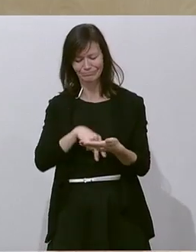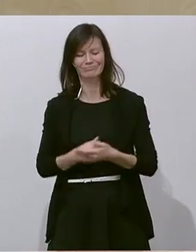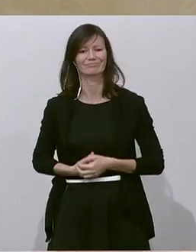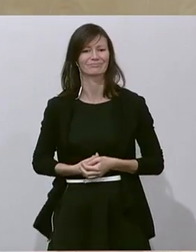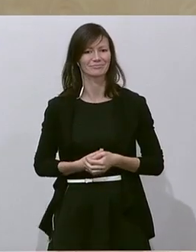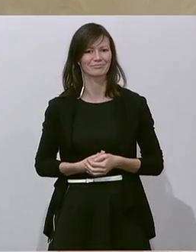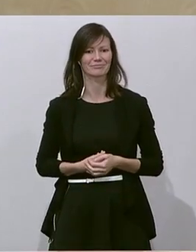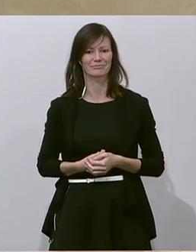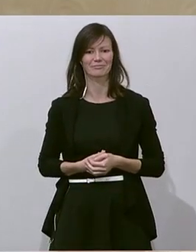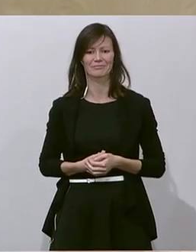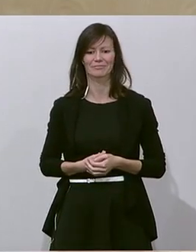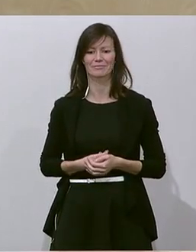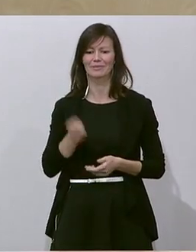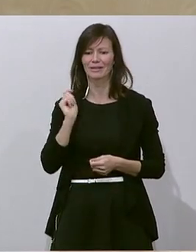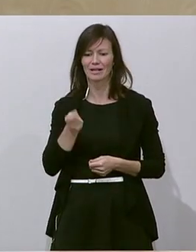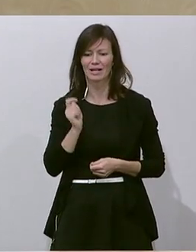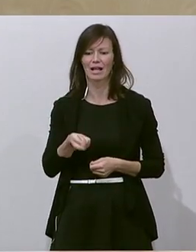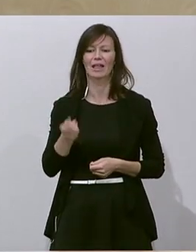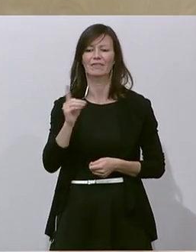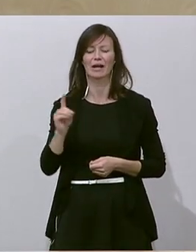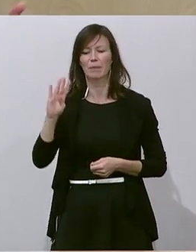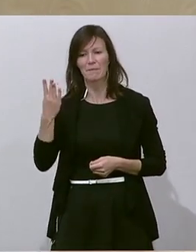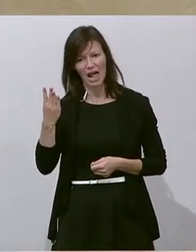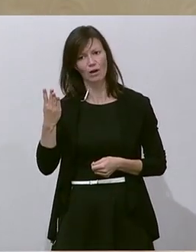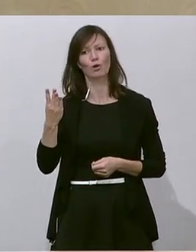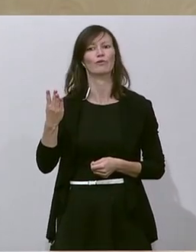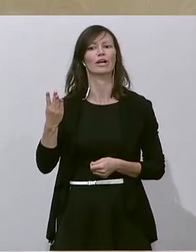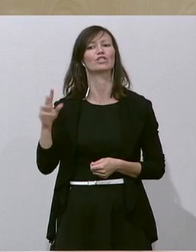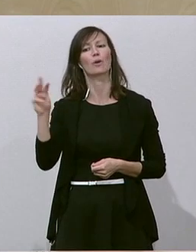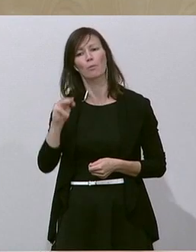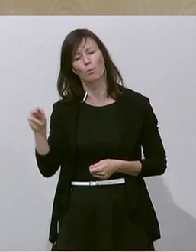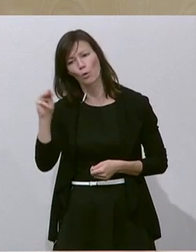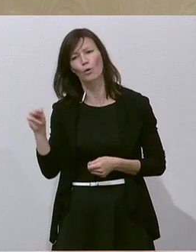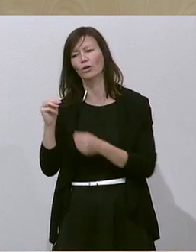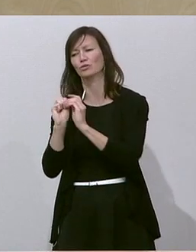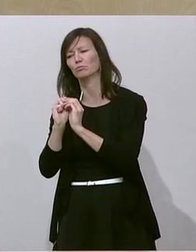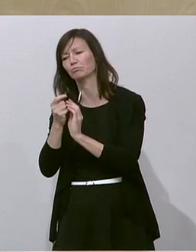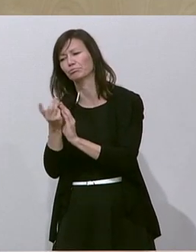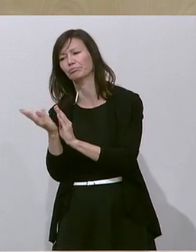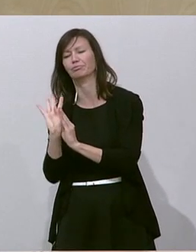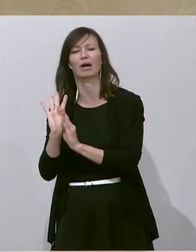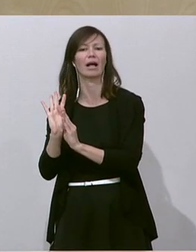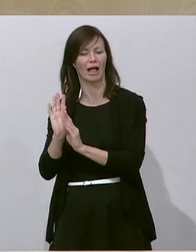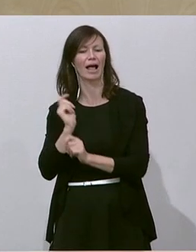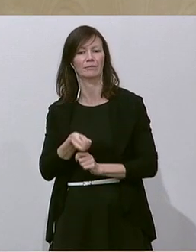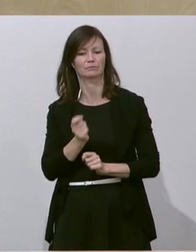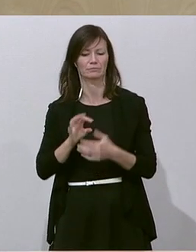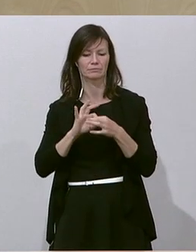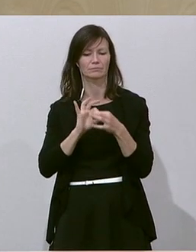Der Abgeordnete Dr. Dagmar Belakowitsch, Josef Muchitsch, Werner Neubauer und weitere Abgeordneten betreffend